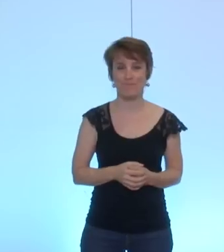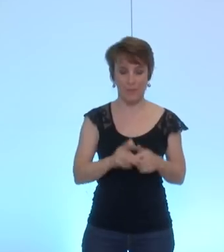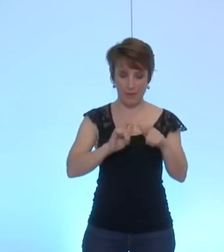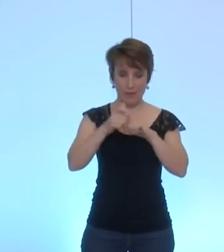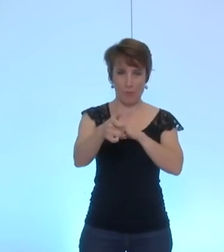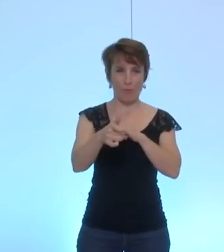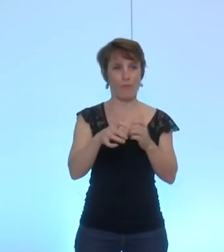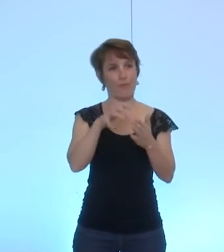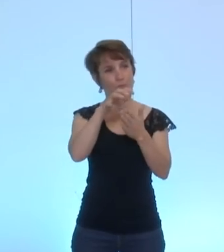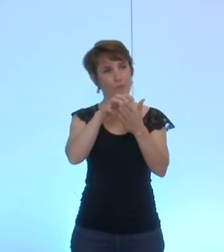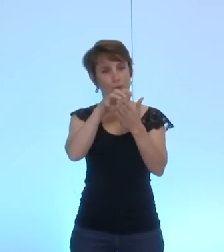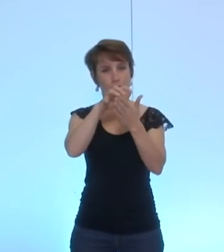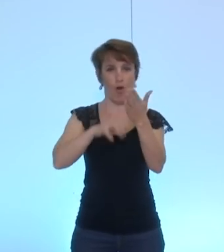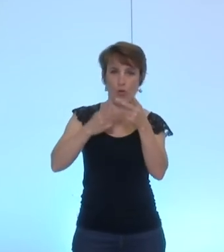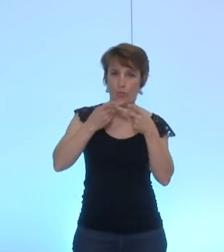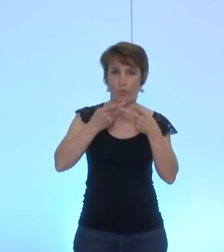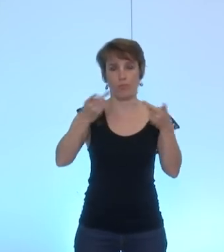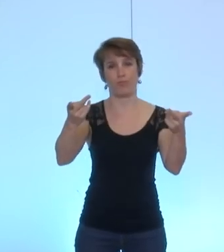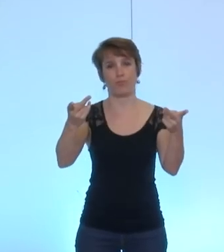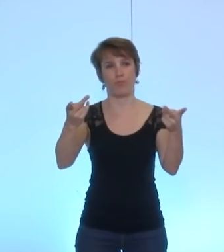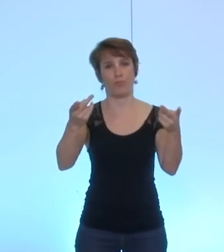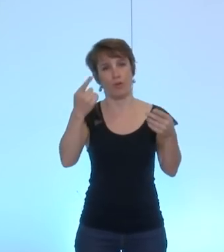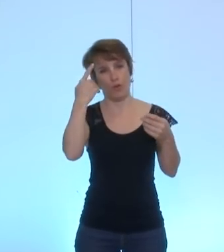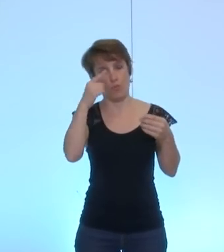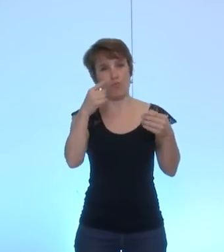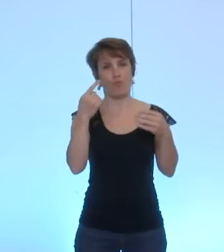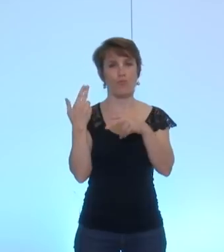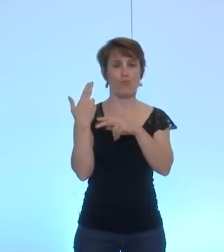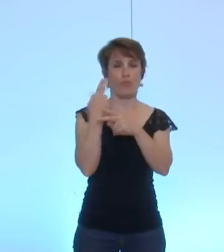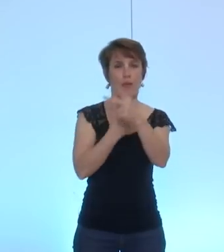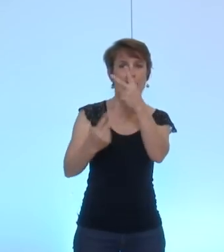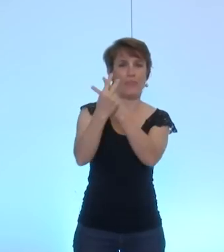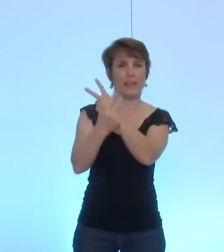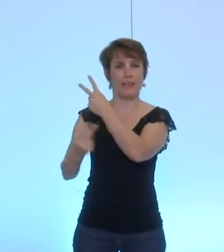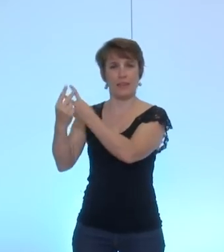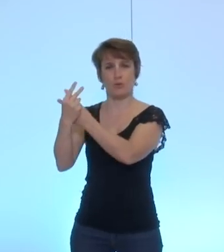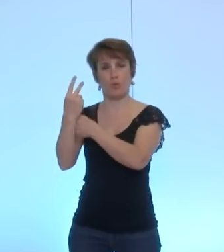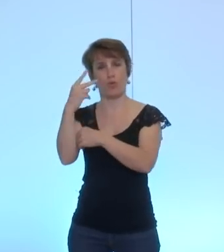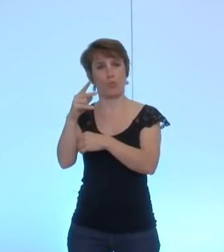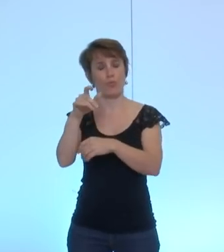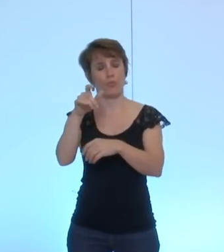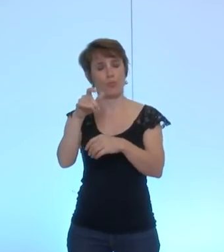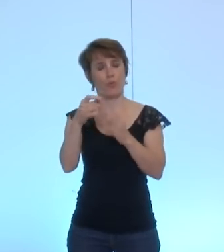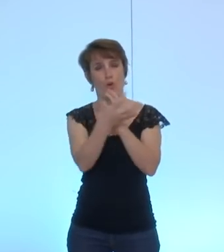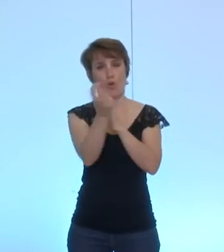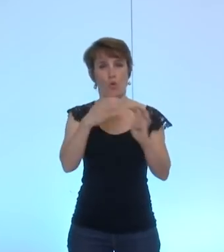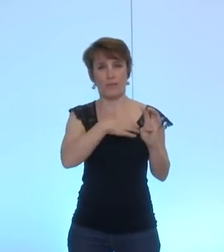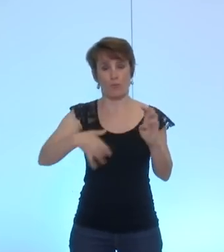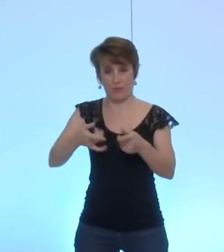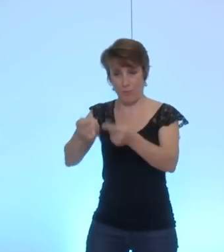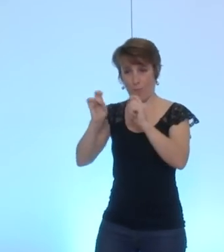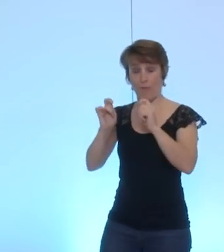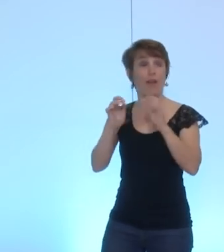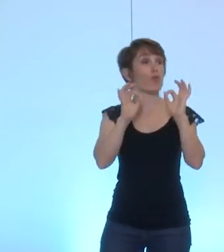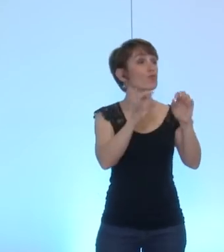acte des délégations que le conseil municipal a données au maire. Donc, M.